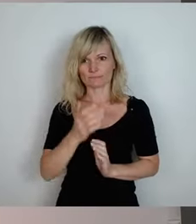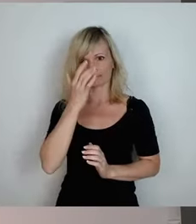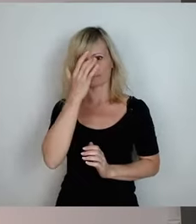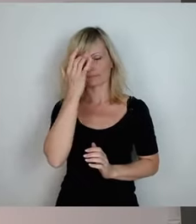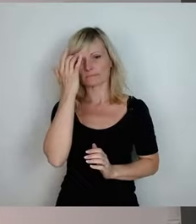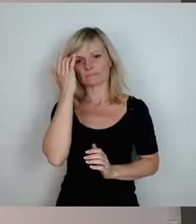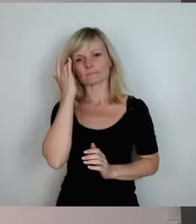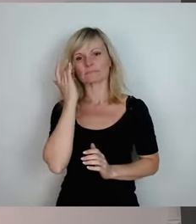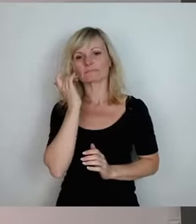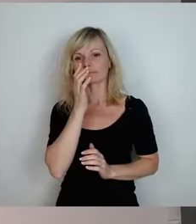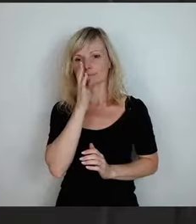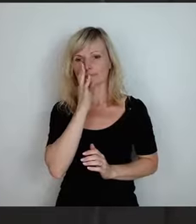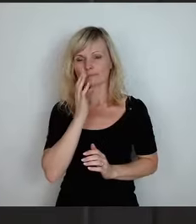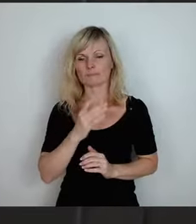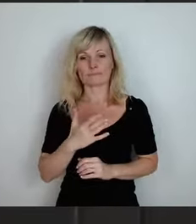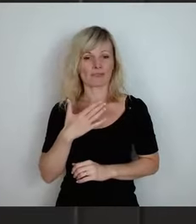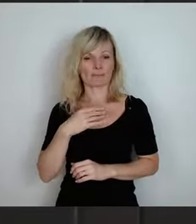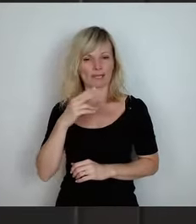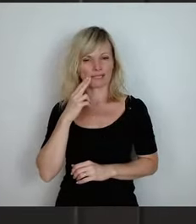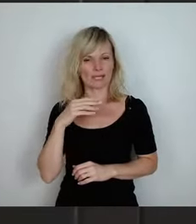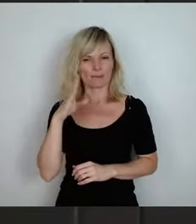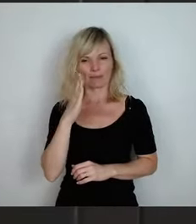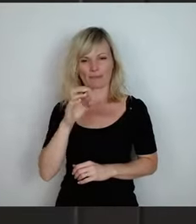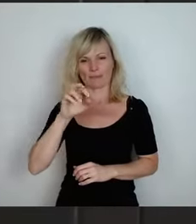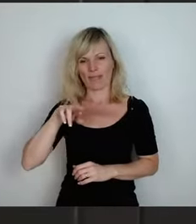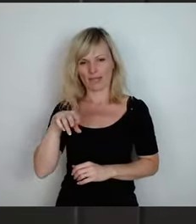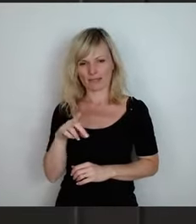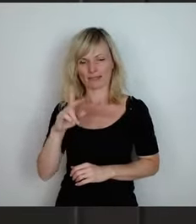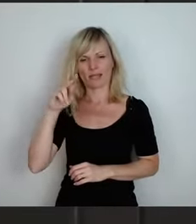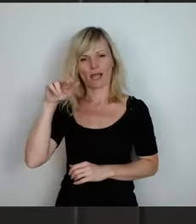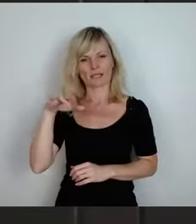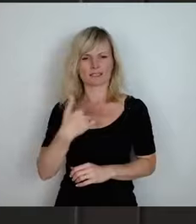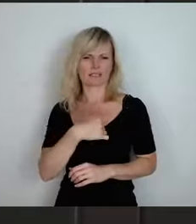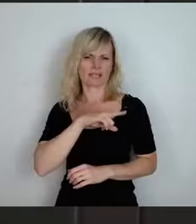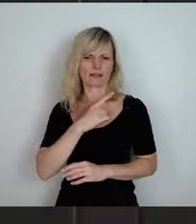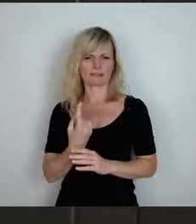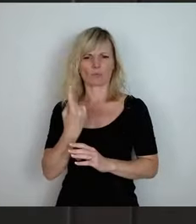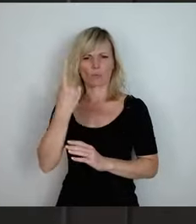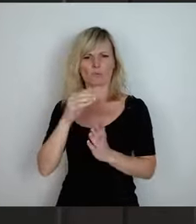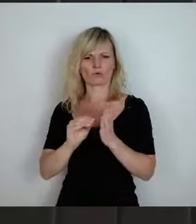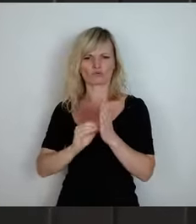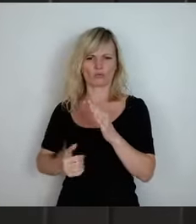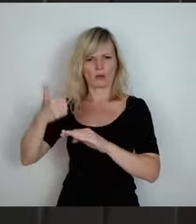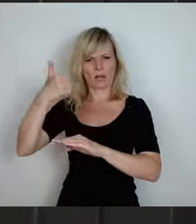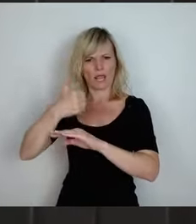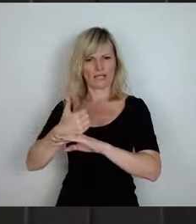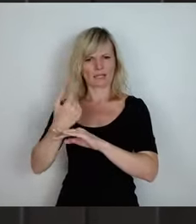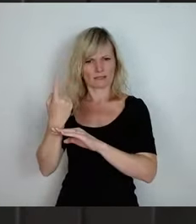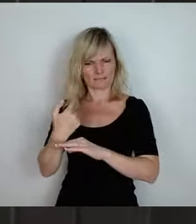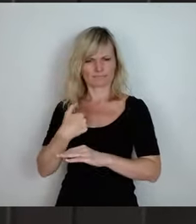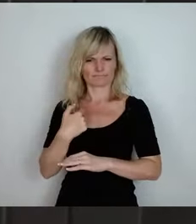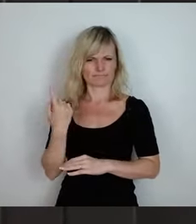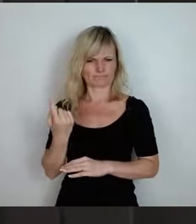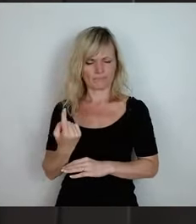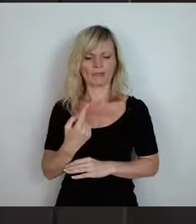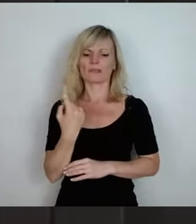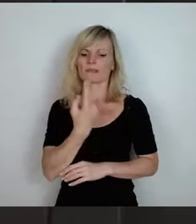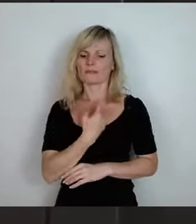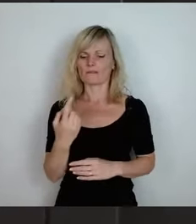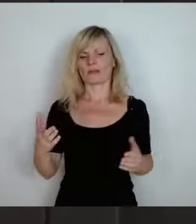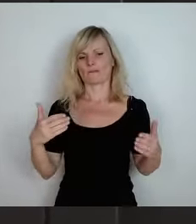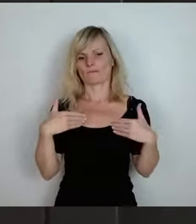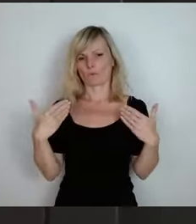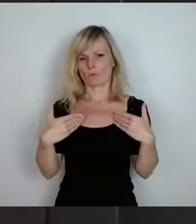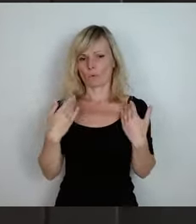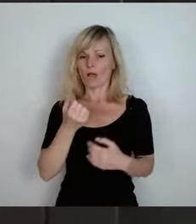Ja, mein Name ist Bernd Karten. Ich bin der Schulleiter dieser Oberschule hier und wir sind alle sehr froh, dass seit einigen Wochen der